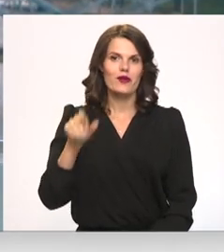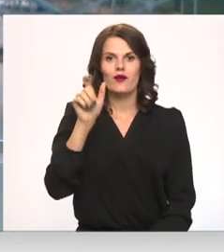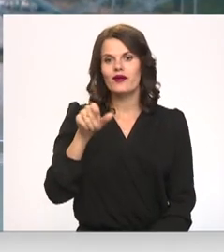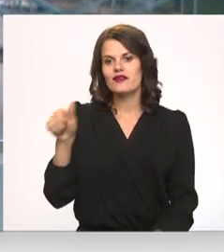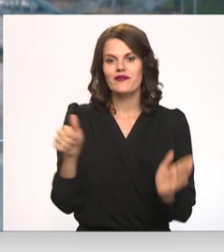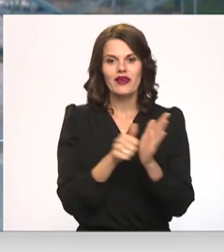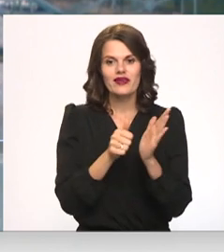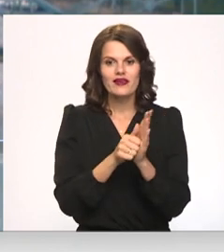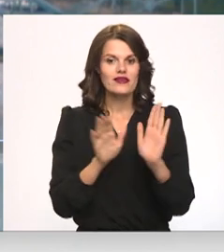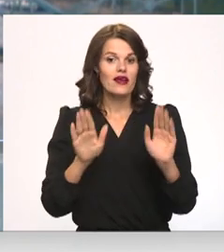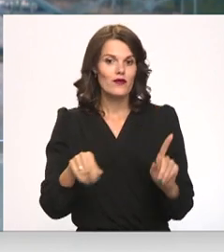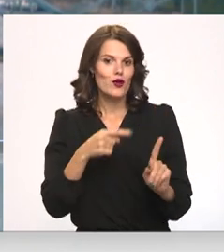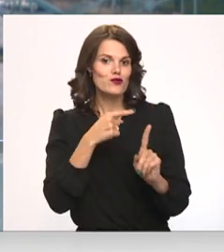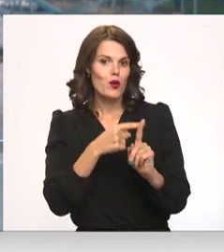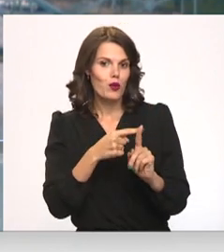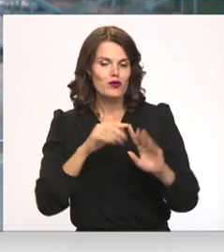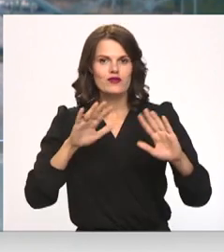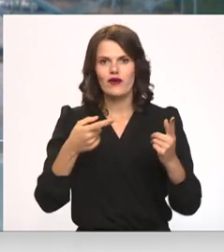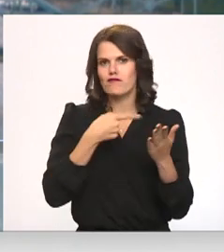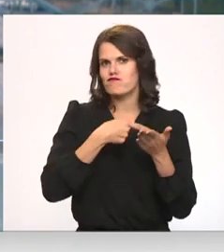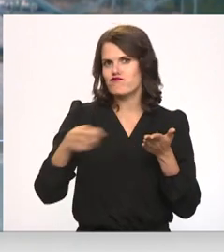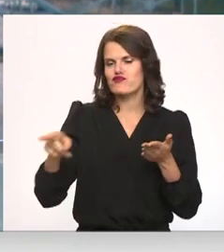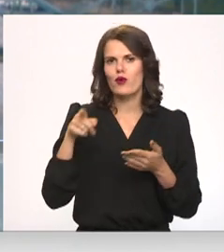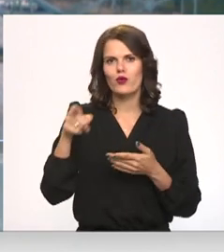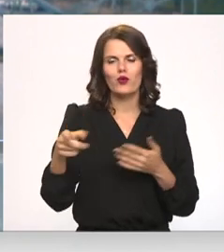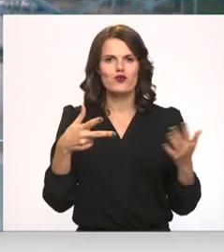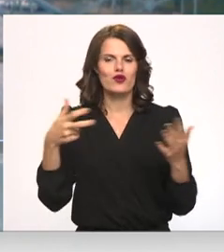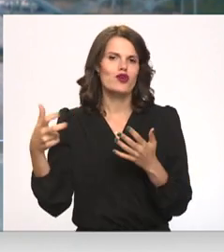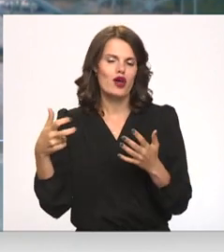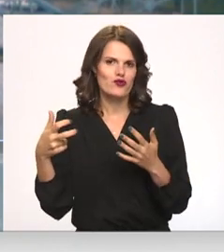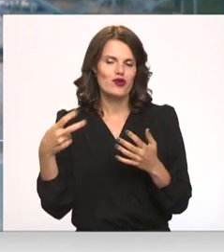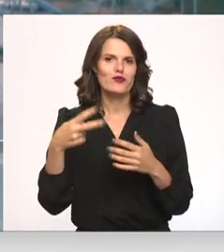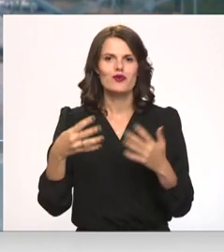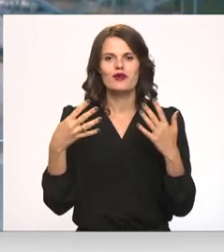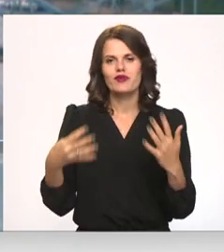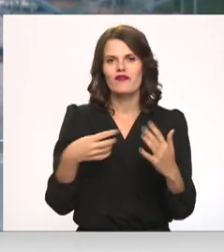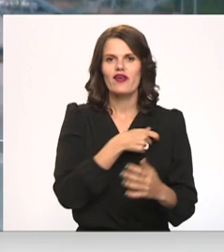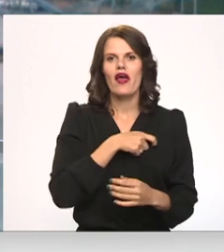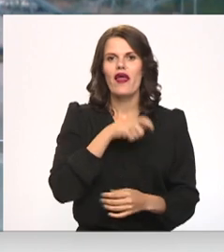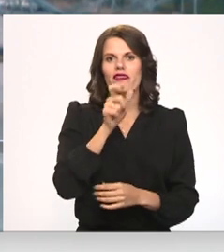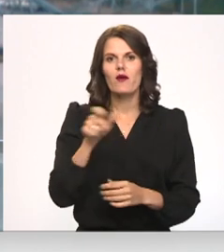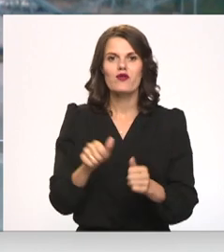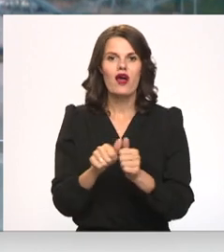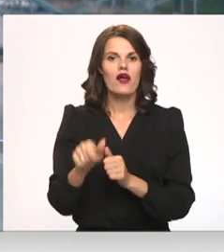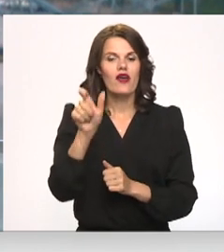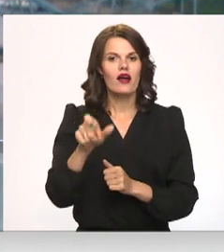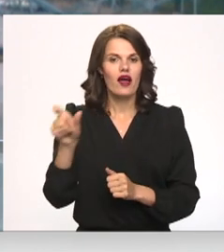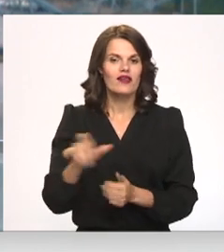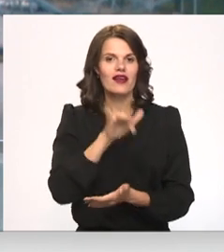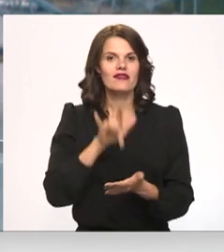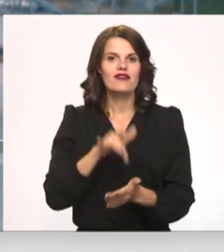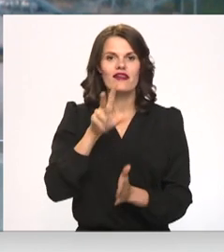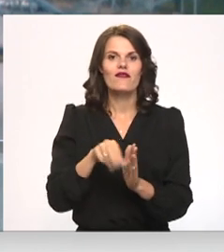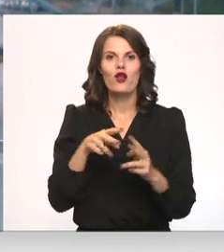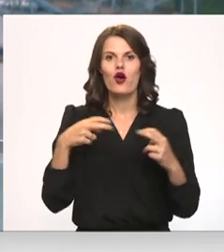svītrot 1829 deputāta kandidātus no 19 partijas arkstiem. Centrālā vēlēšana komisija šodien ziņo,